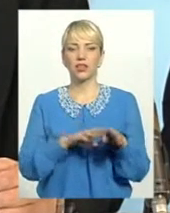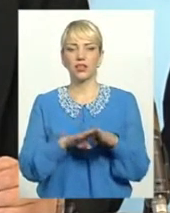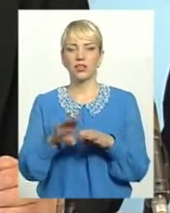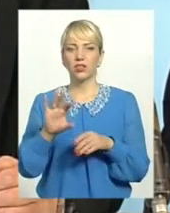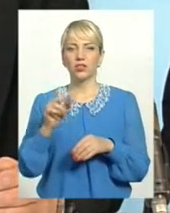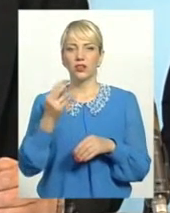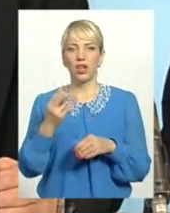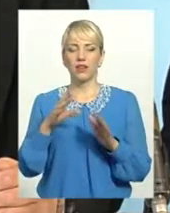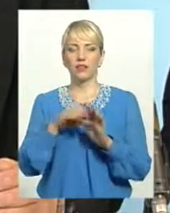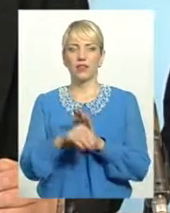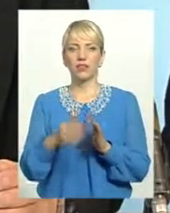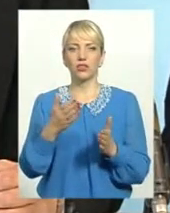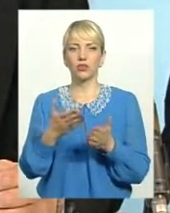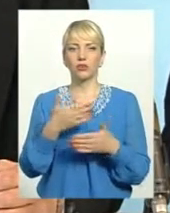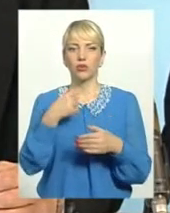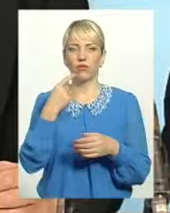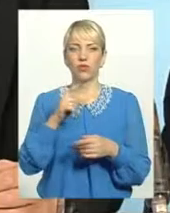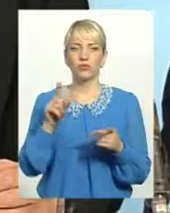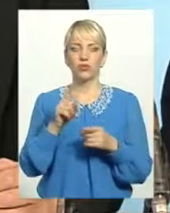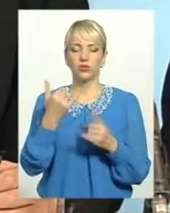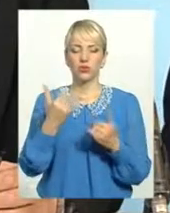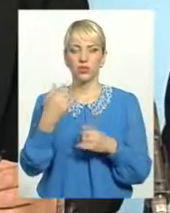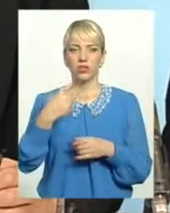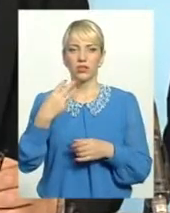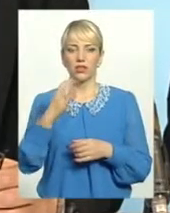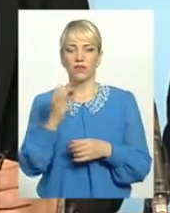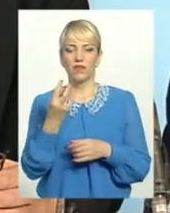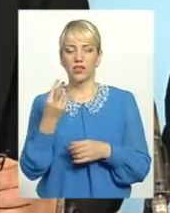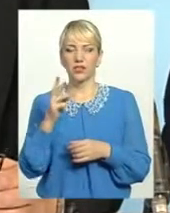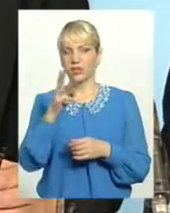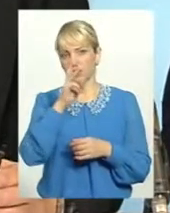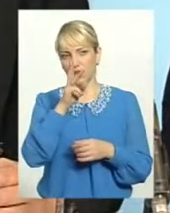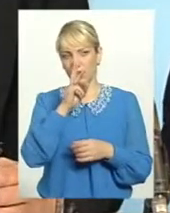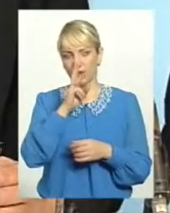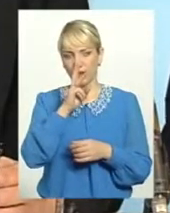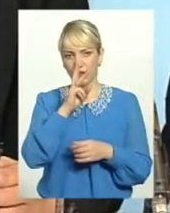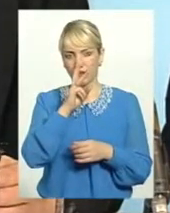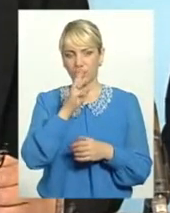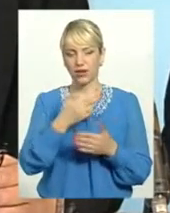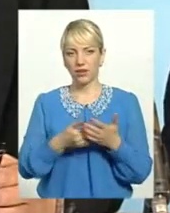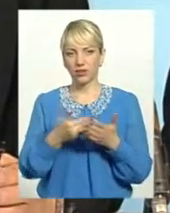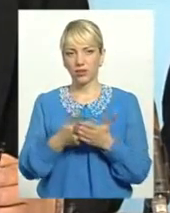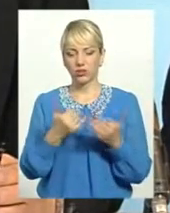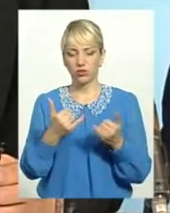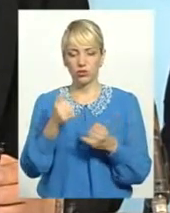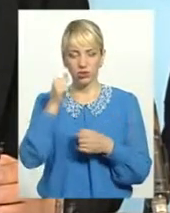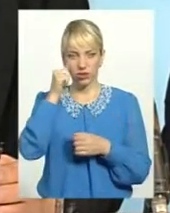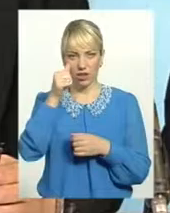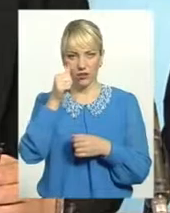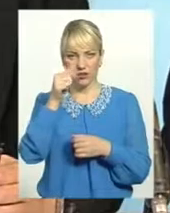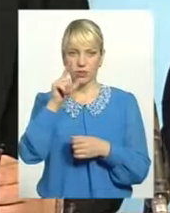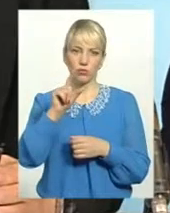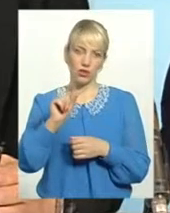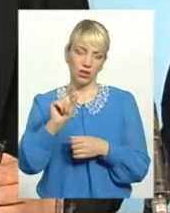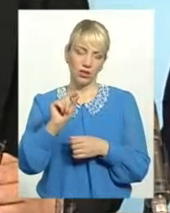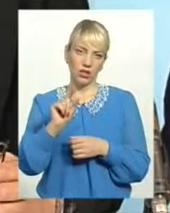Тобто, якщо ми сьогодні говоримо, що у нас 30 вересня, заробітну плату практично сьогодні, завтра, ну, з